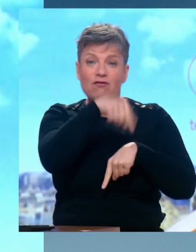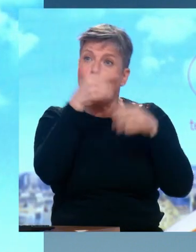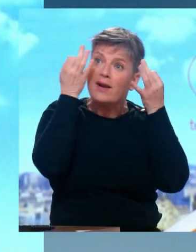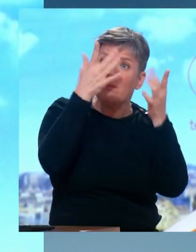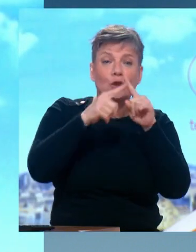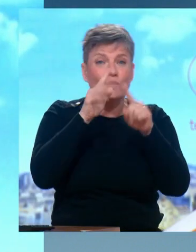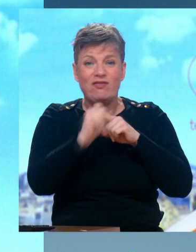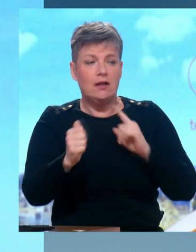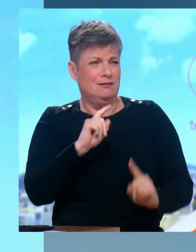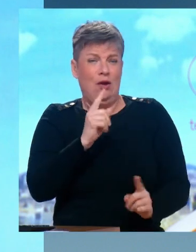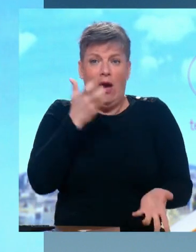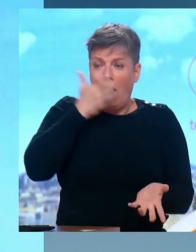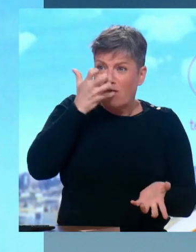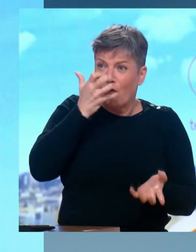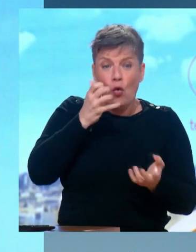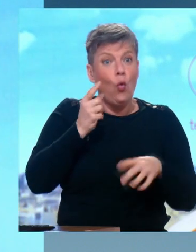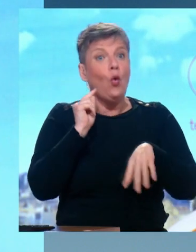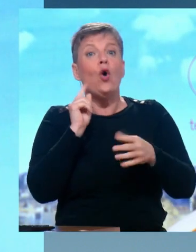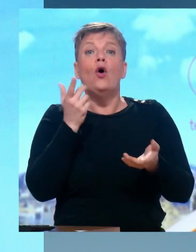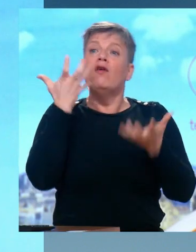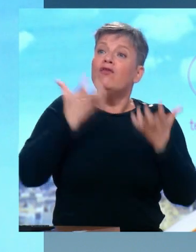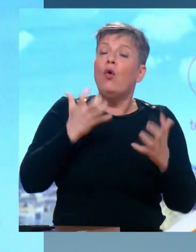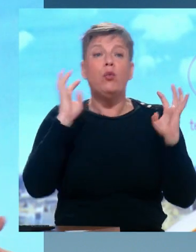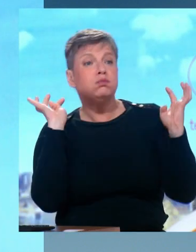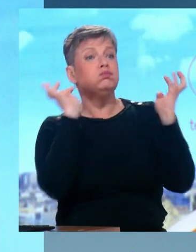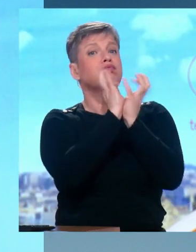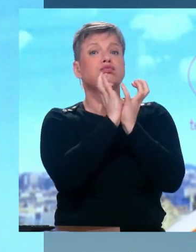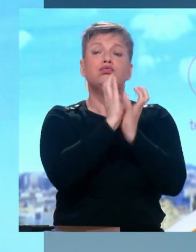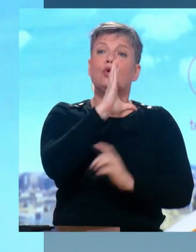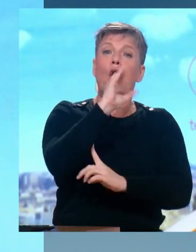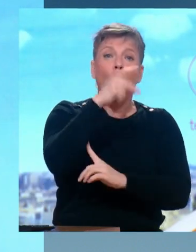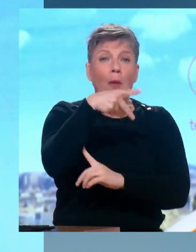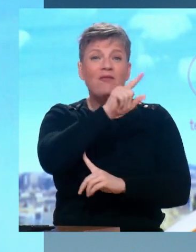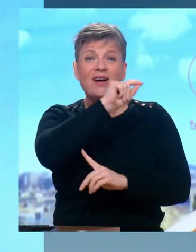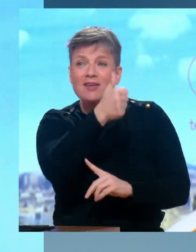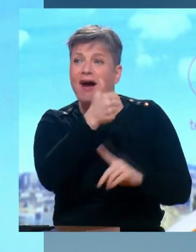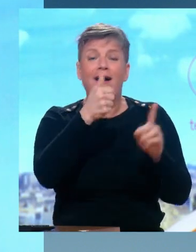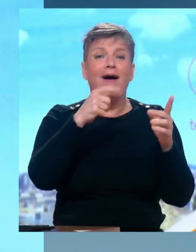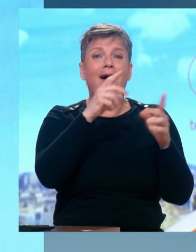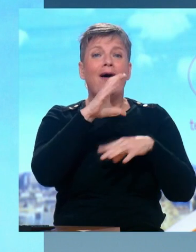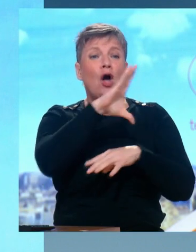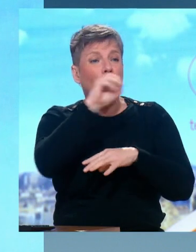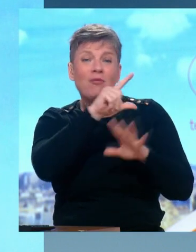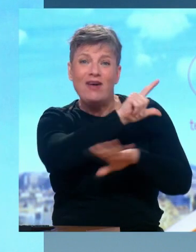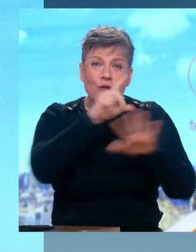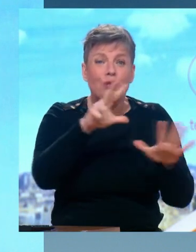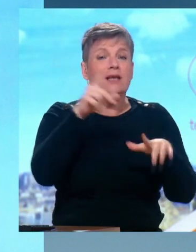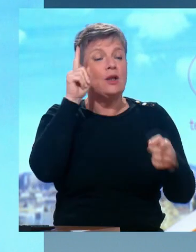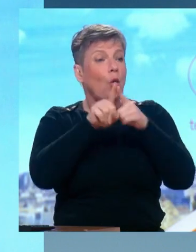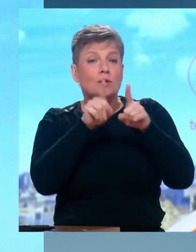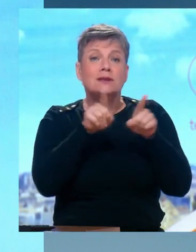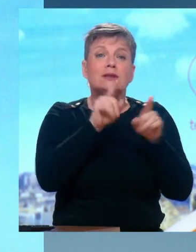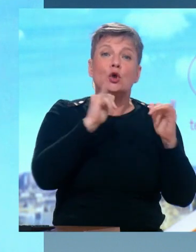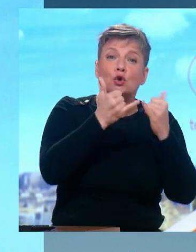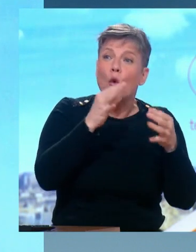'est pour ça, c'est terrible d'ailleurs de vouloir faire, y compris des Coupes du Monde, des Jeux d'hiver dans ces pays où ça n'a aucun